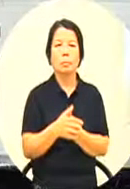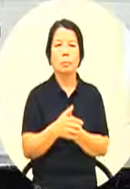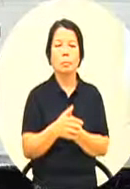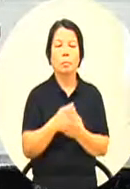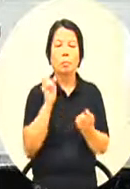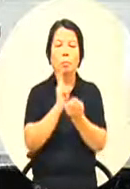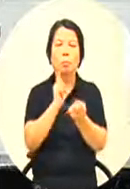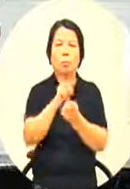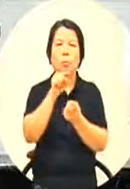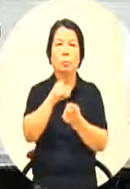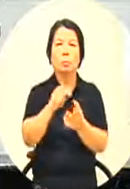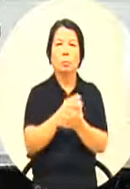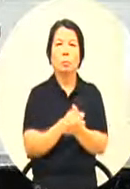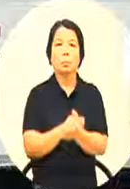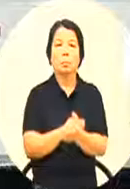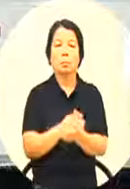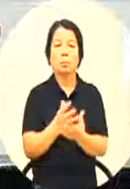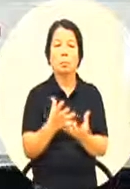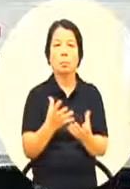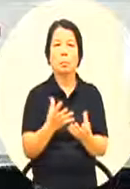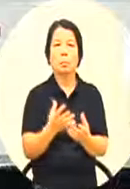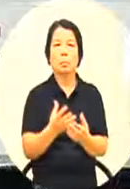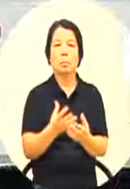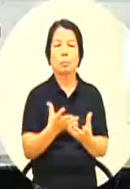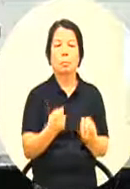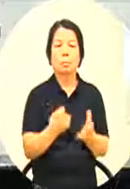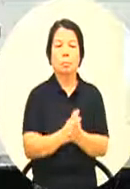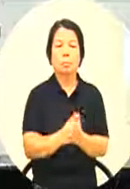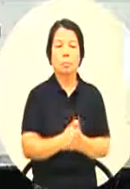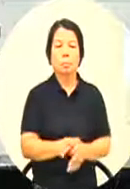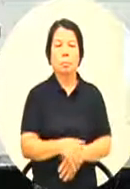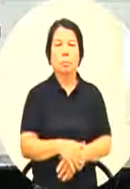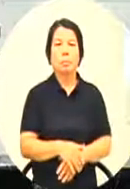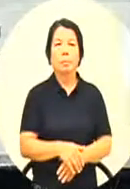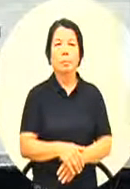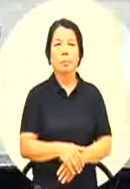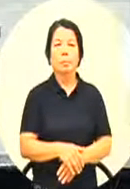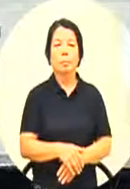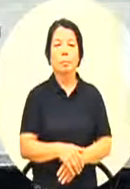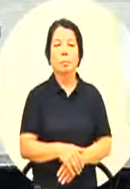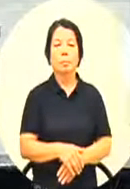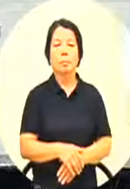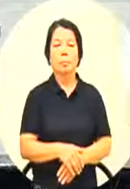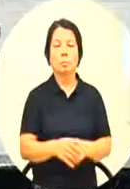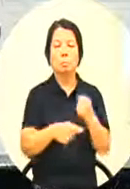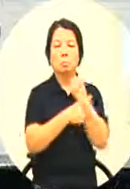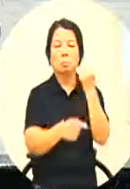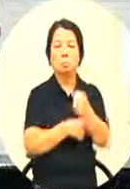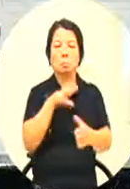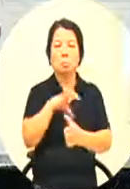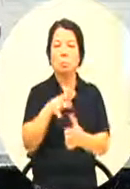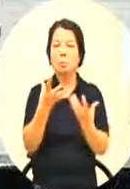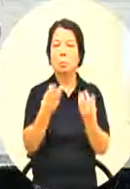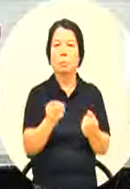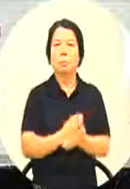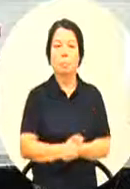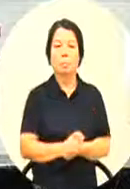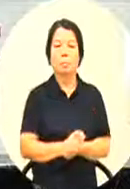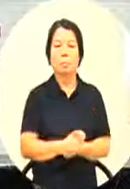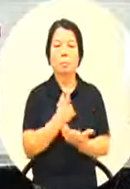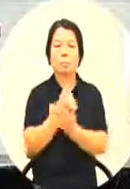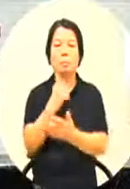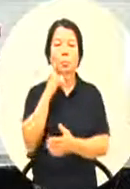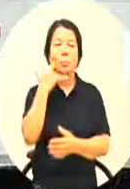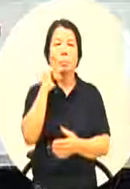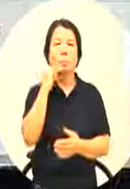没有什么那个很具体的一些法令的规范但我觉得站在每一个家